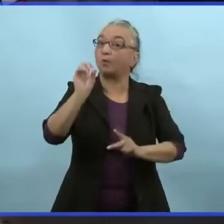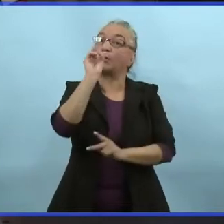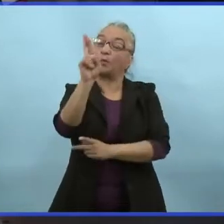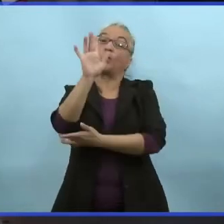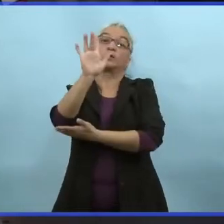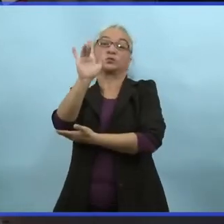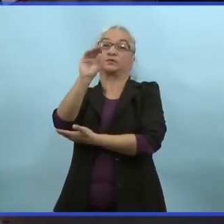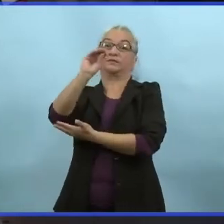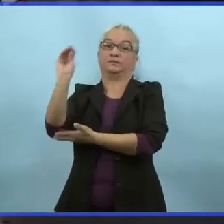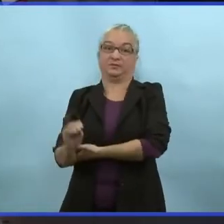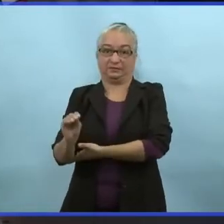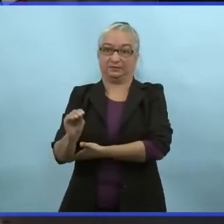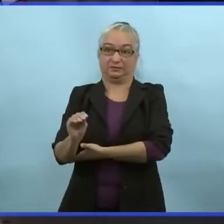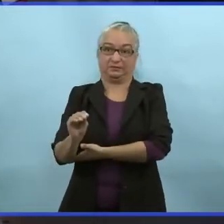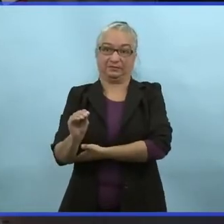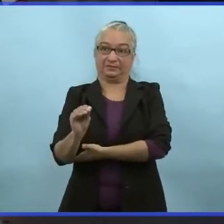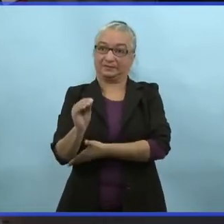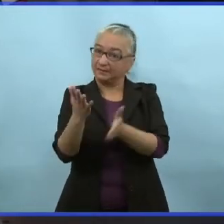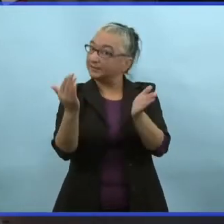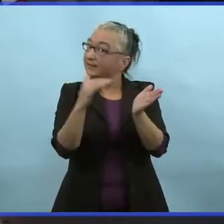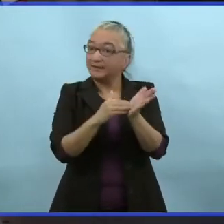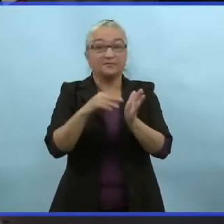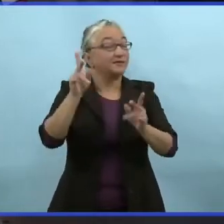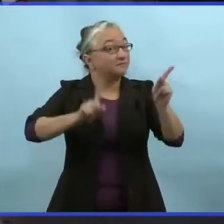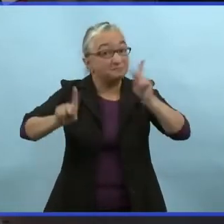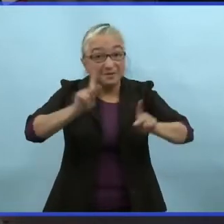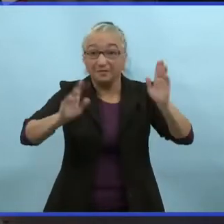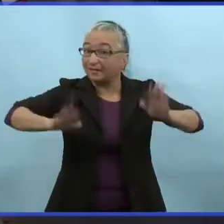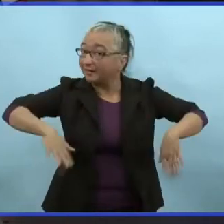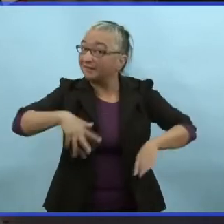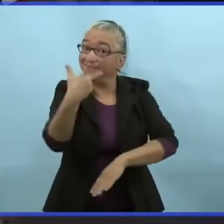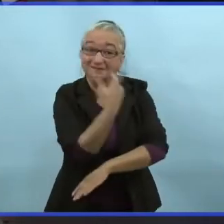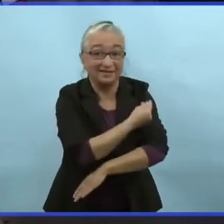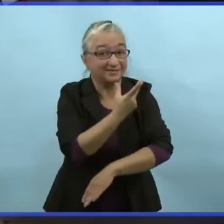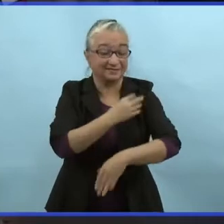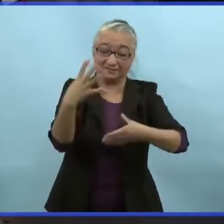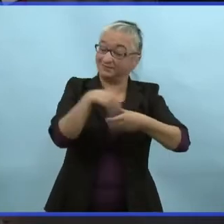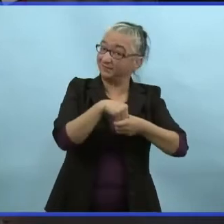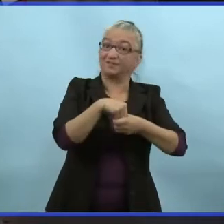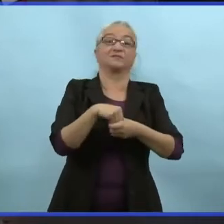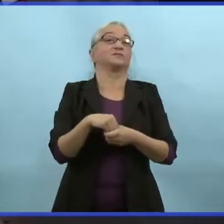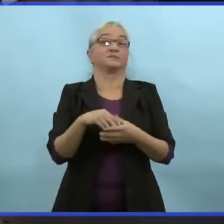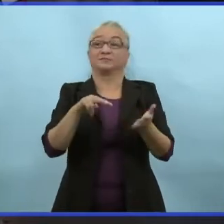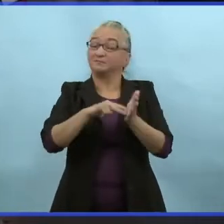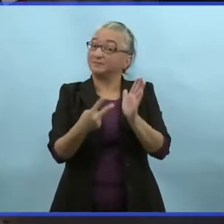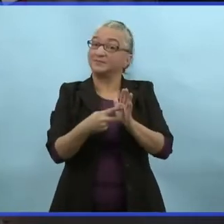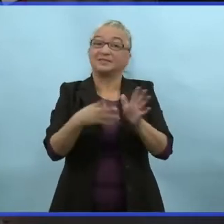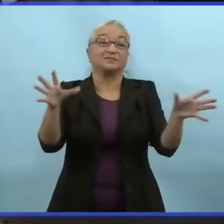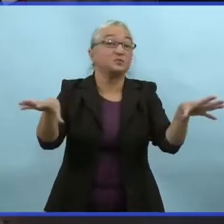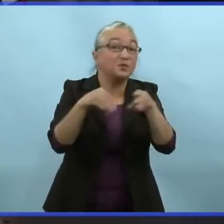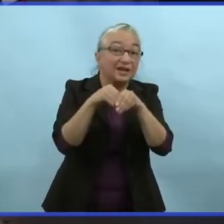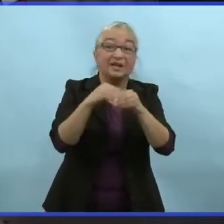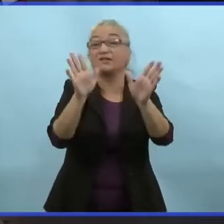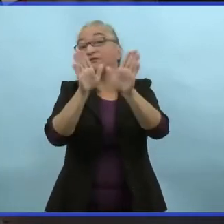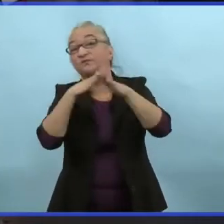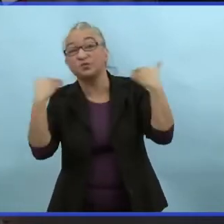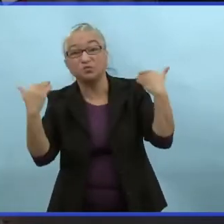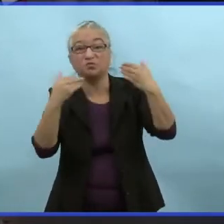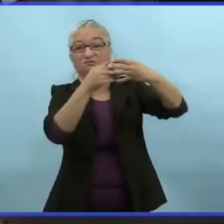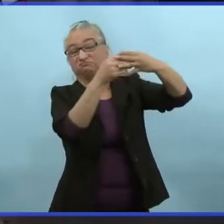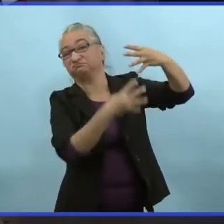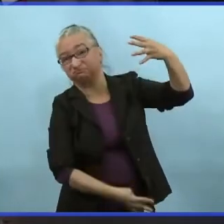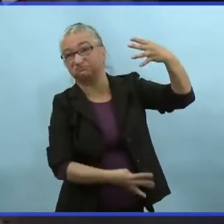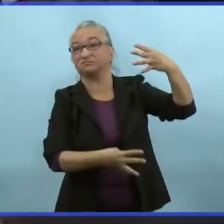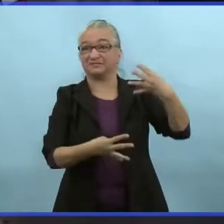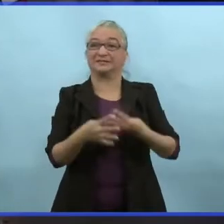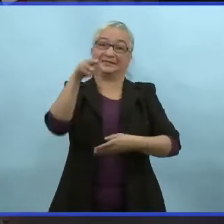en intérieur. Ça, ça comprend les personnes qui ne sont pas vaccinées et qui sont admissibles au vaccin. Ça comprend les mariages